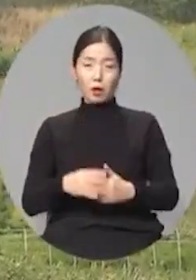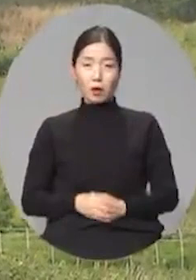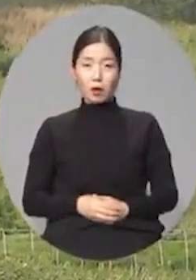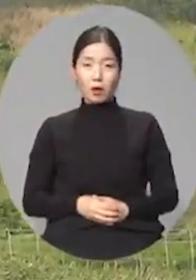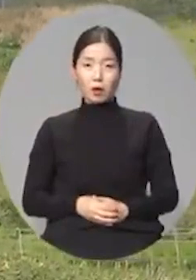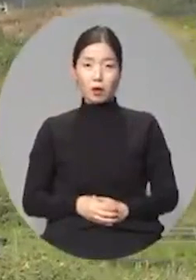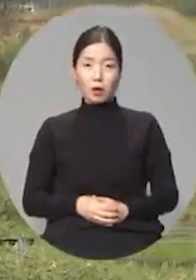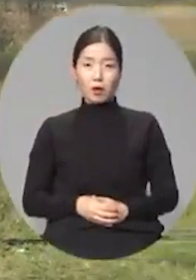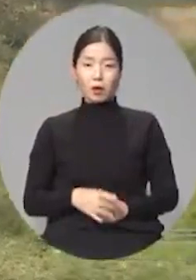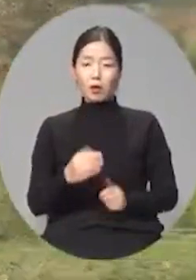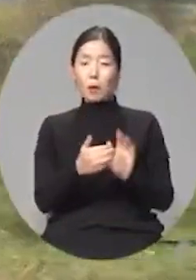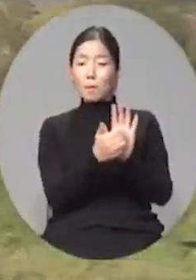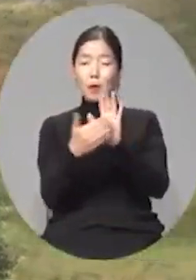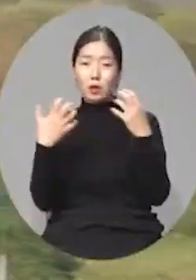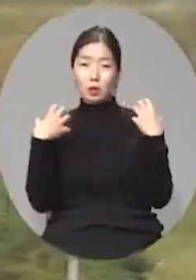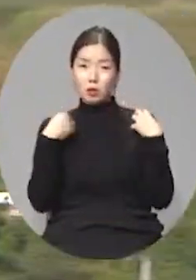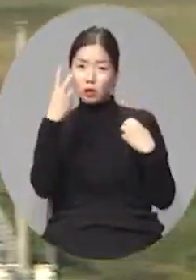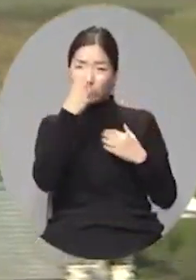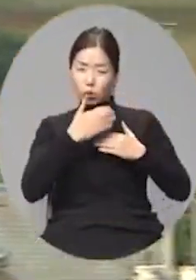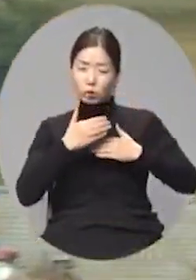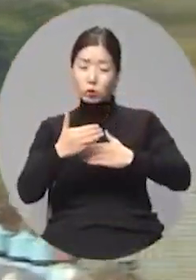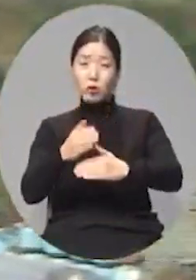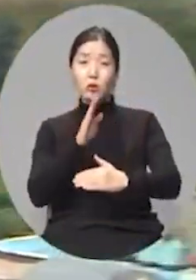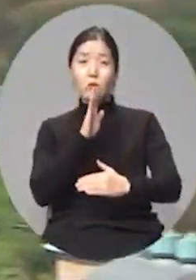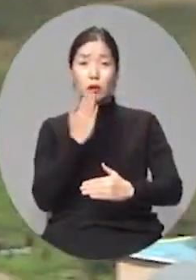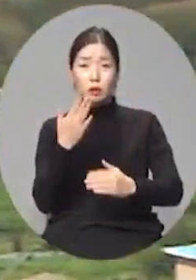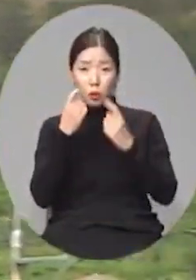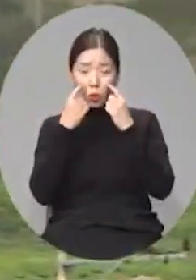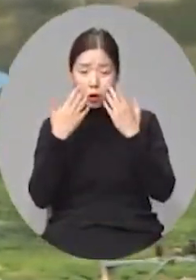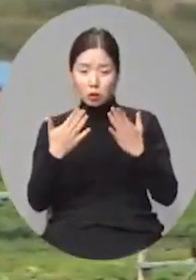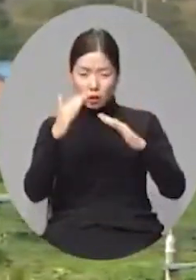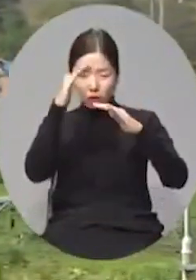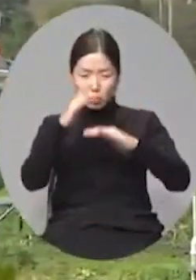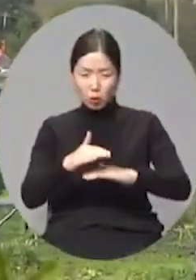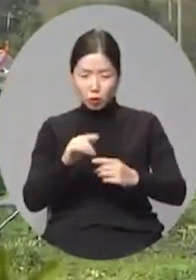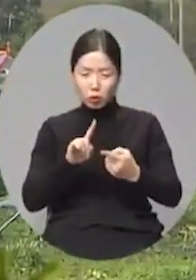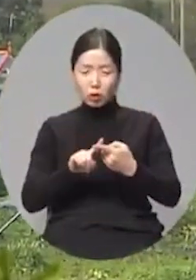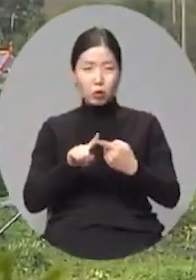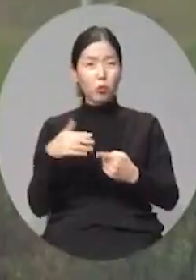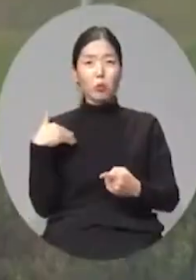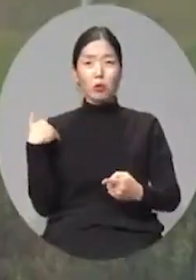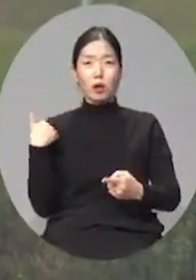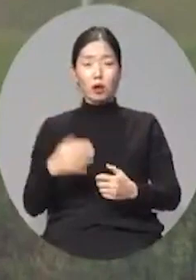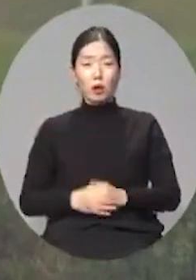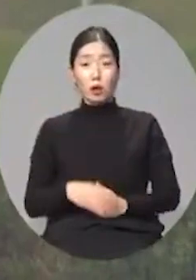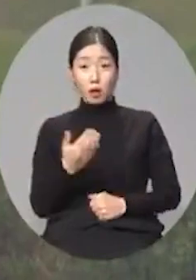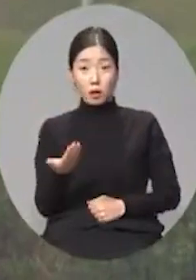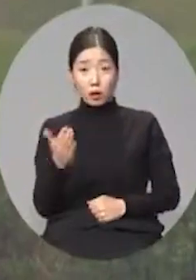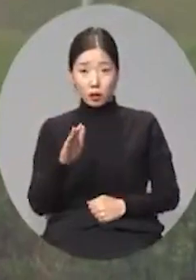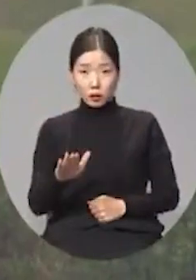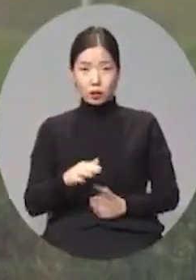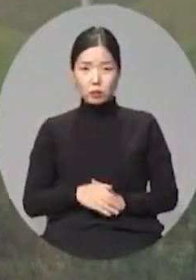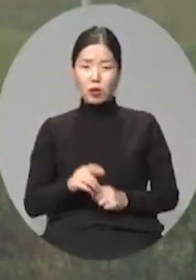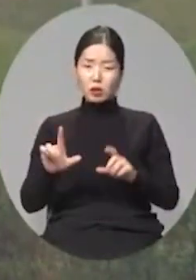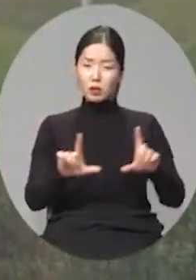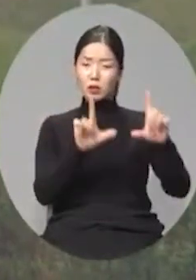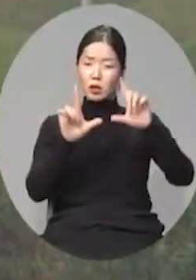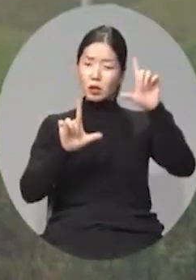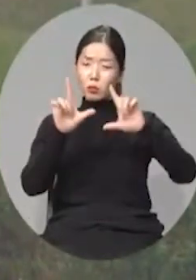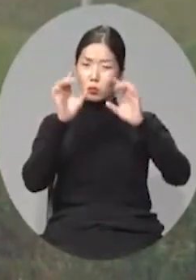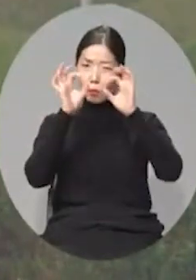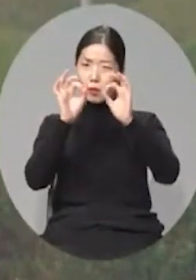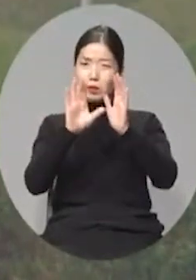주한미군 방역당국의 조사가 한창이라지만 정확한 내부 상황은 알 길이 없습니다. 다만 그간의 생활상을